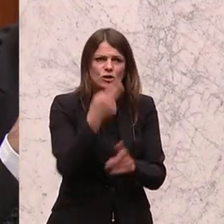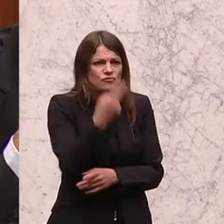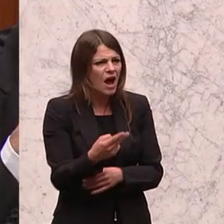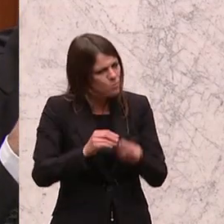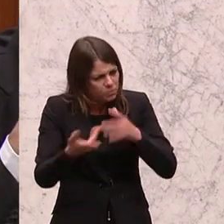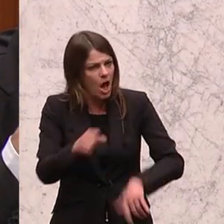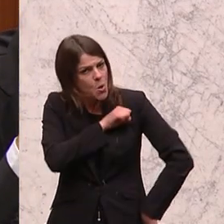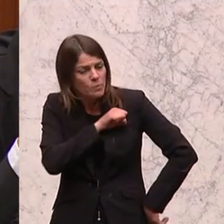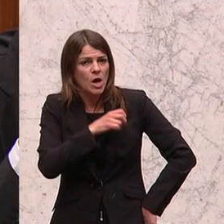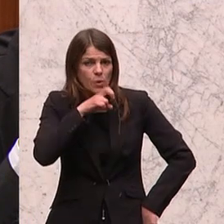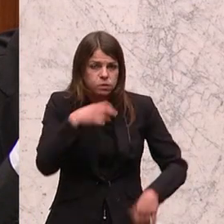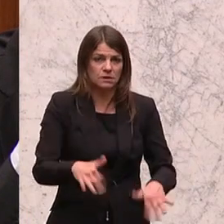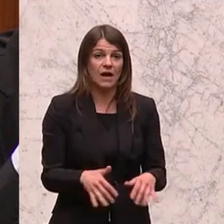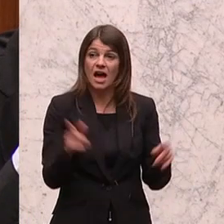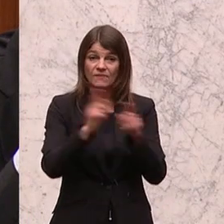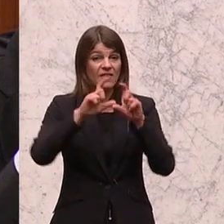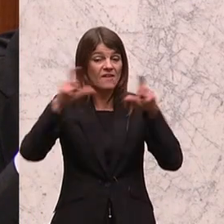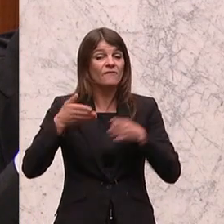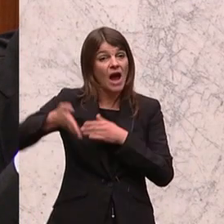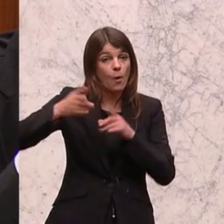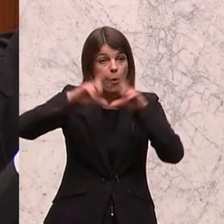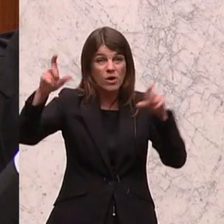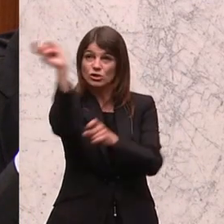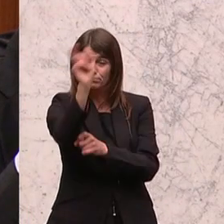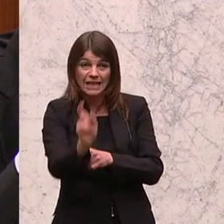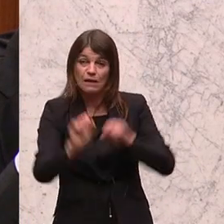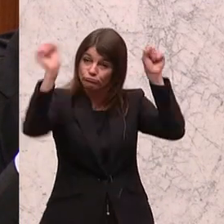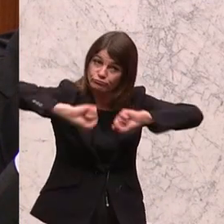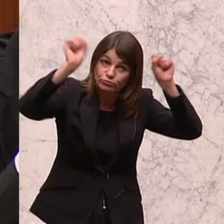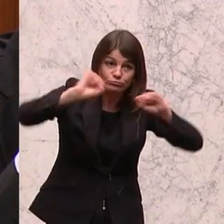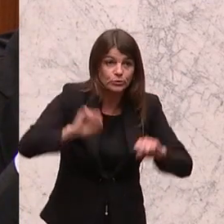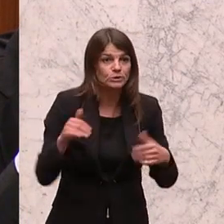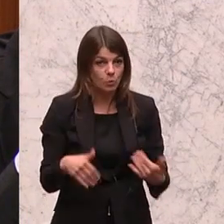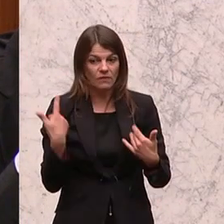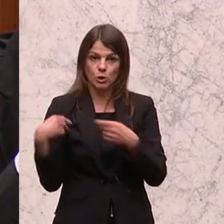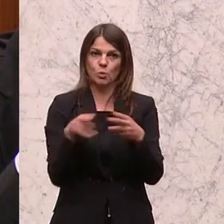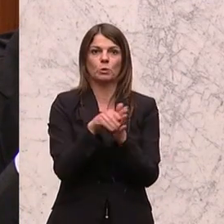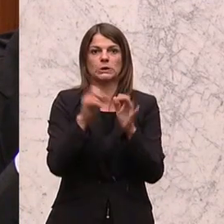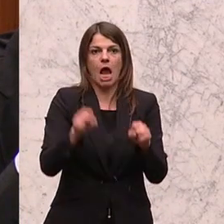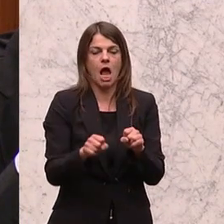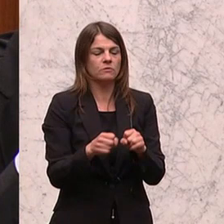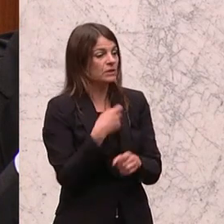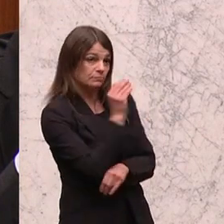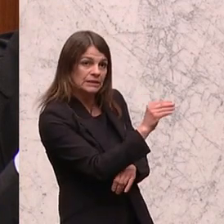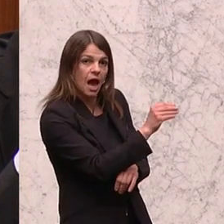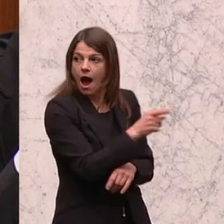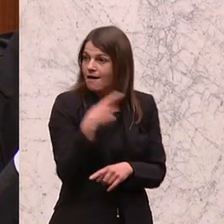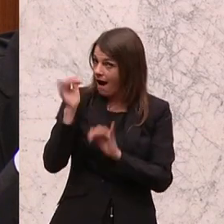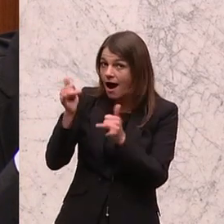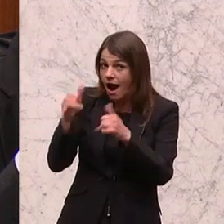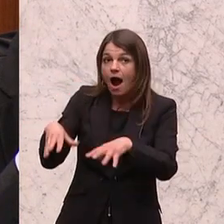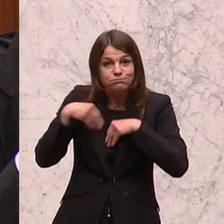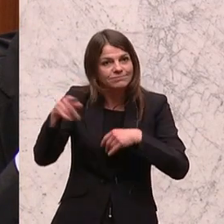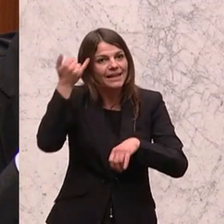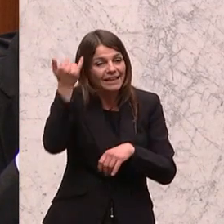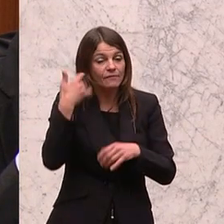aufwendig es ist, bis Bräte, Waggons wieder zu säubern und zu reinigen, sodass sie wieder benützbar werden. Und er hat diese Idee gerne aufgegriffen und wir haben